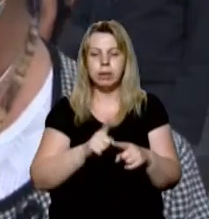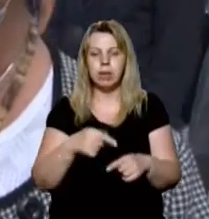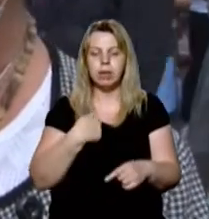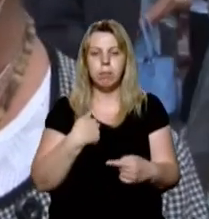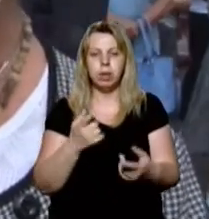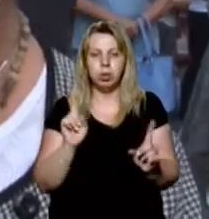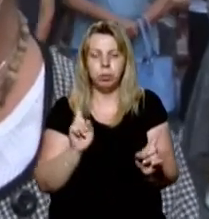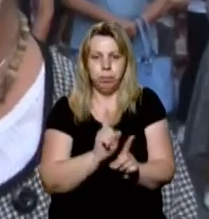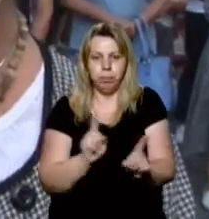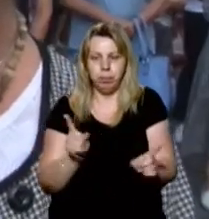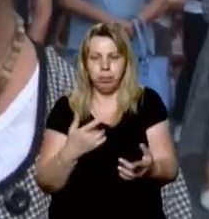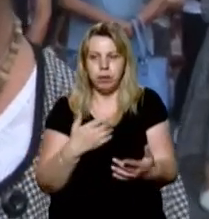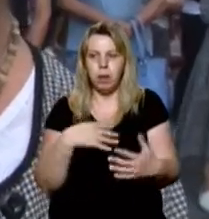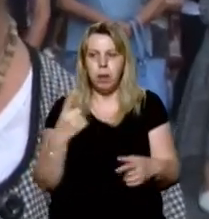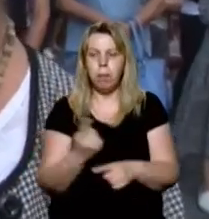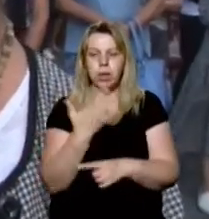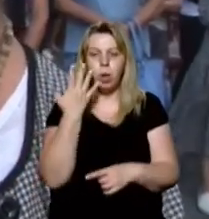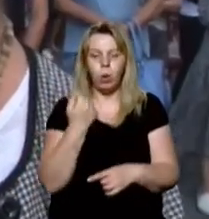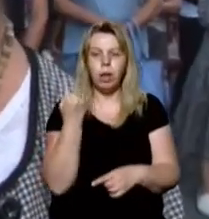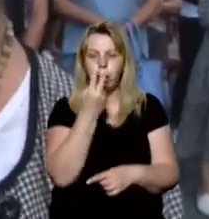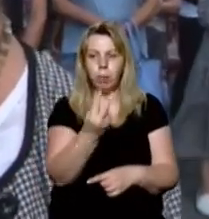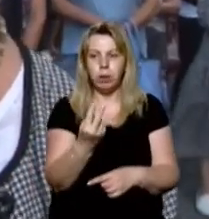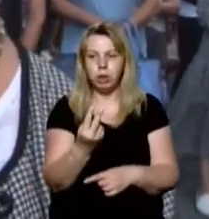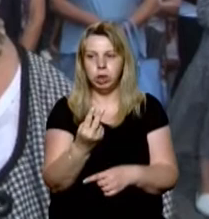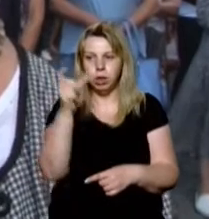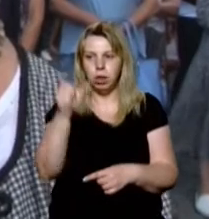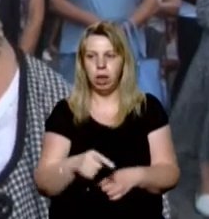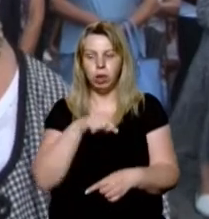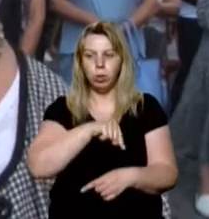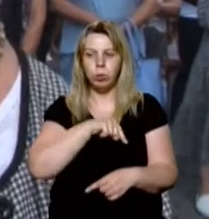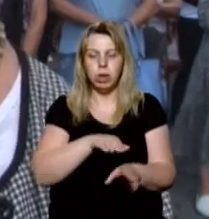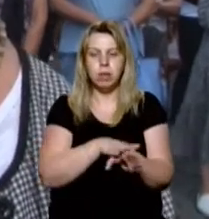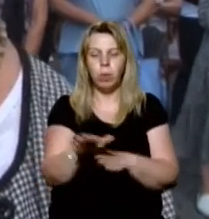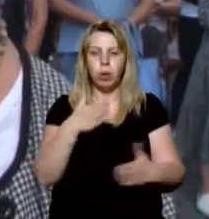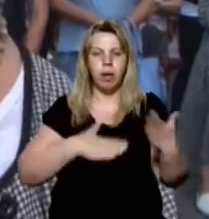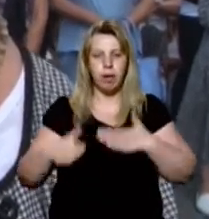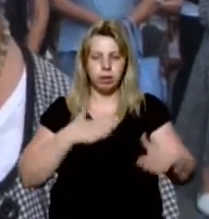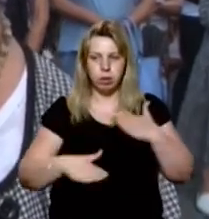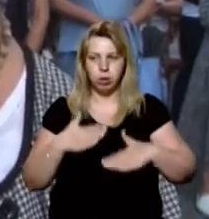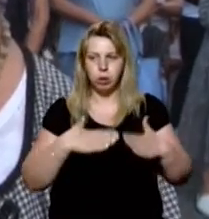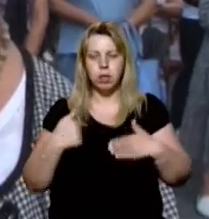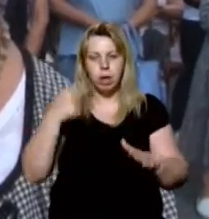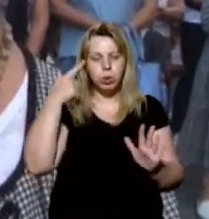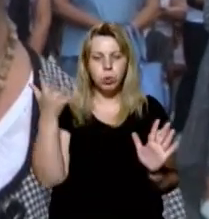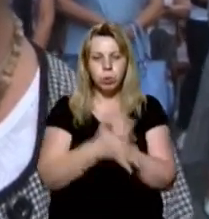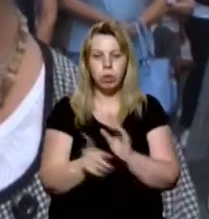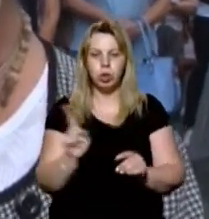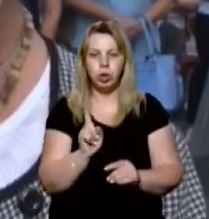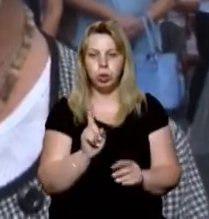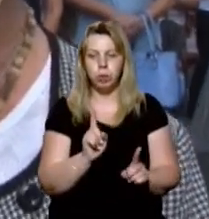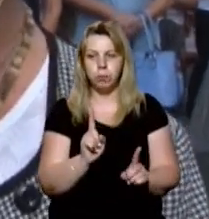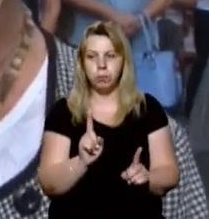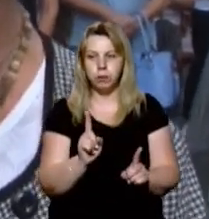мене щось святіло. Перше, коли я його побачила, душа повнилася радістю. Я зрозуміла, що в